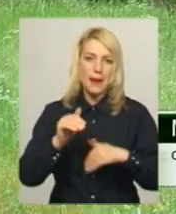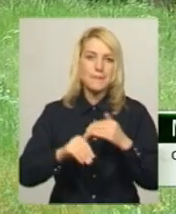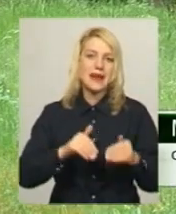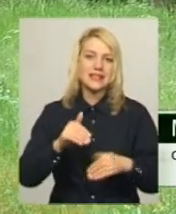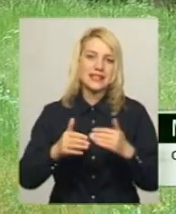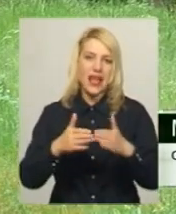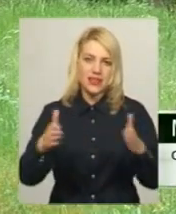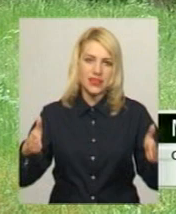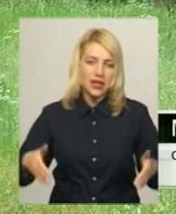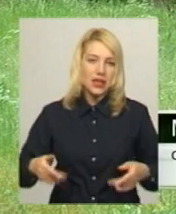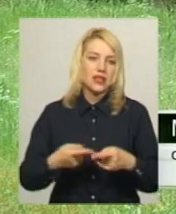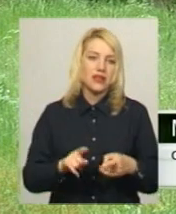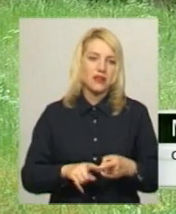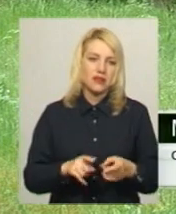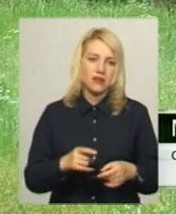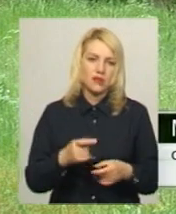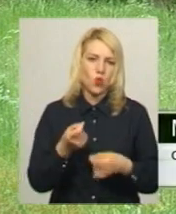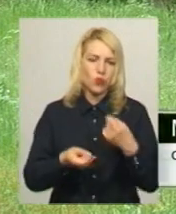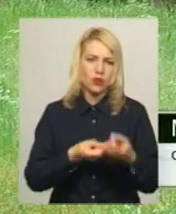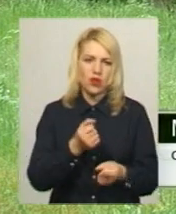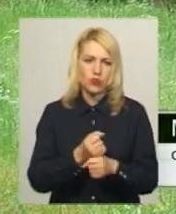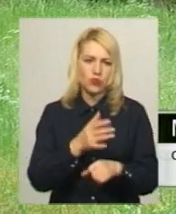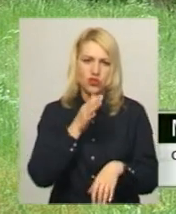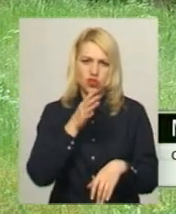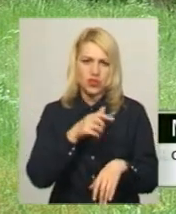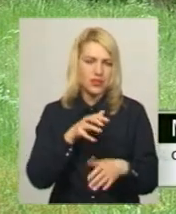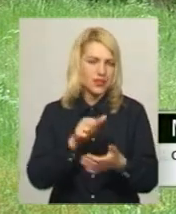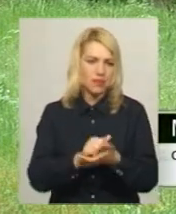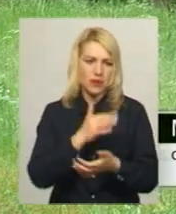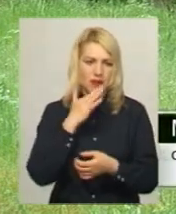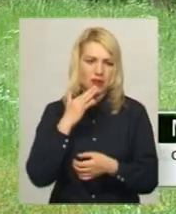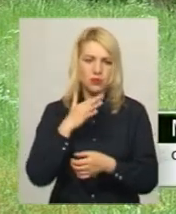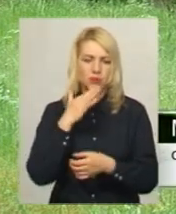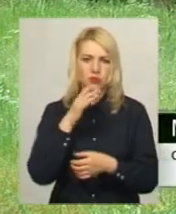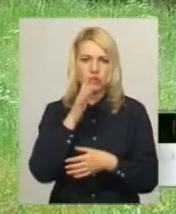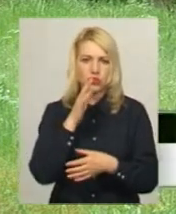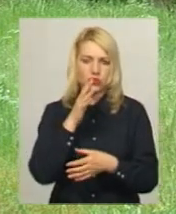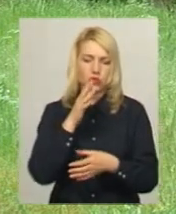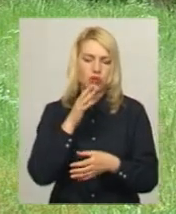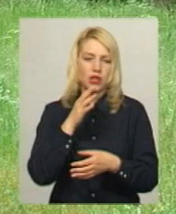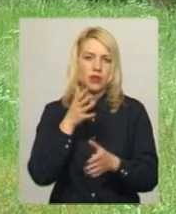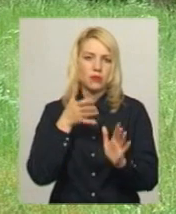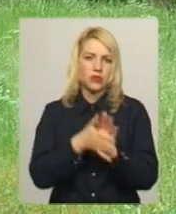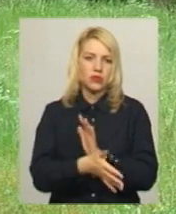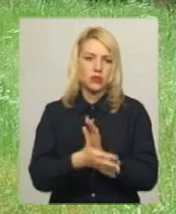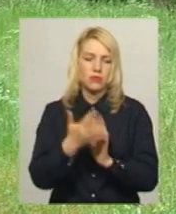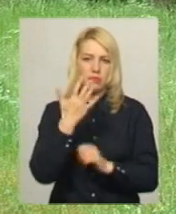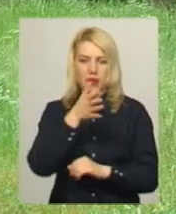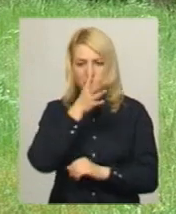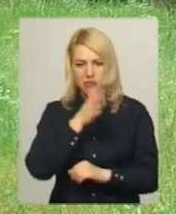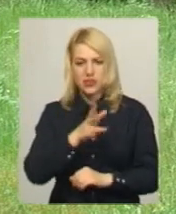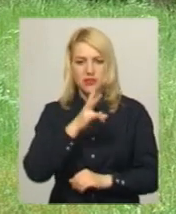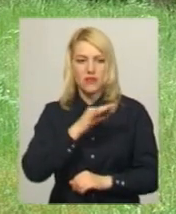Така робота, дуже і по часу зайняла багато, але там більше часу пішло, десь п'ять місяців на